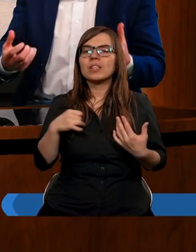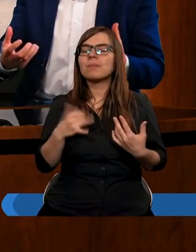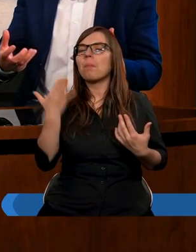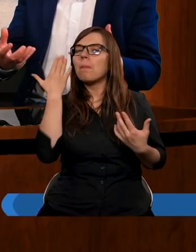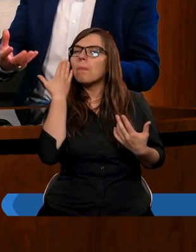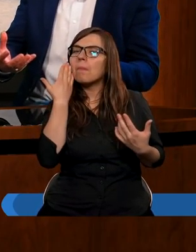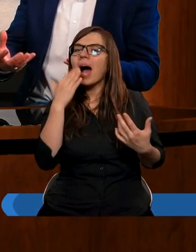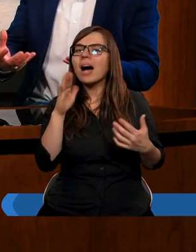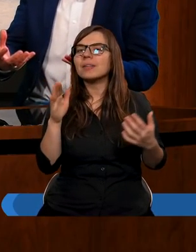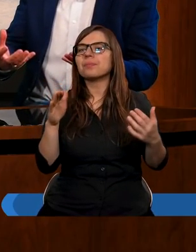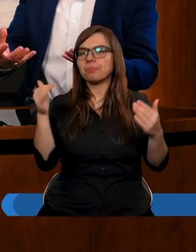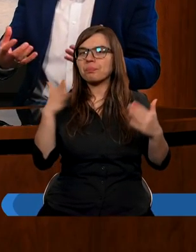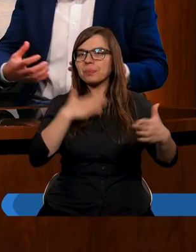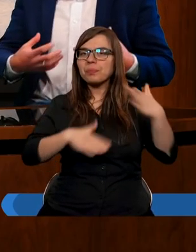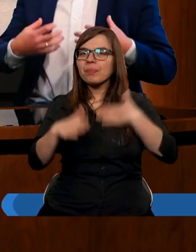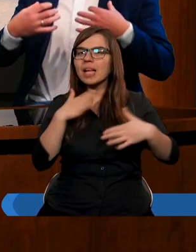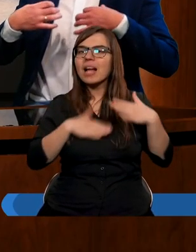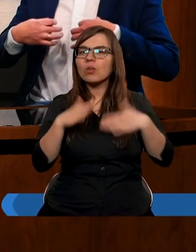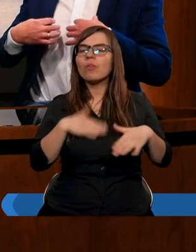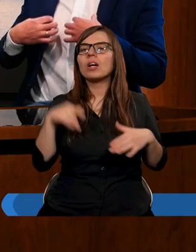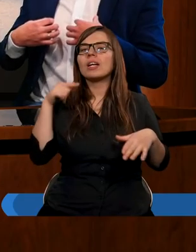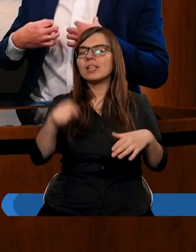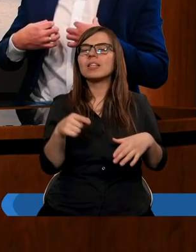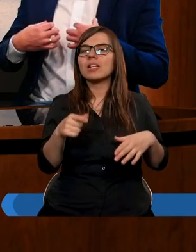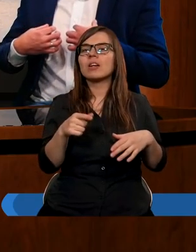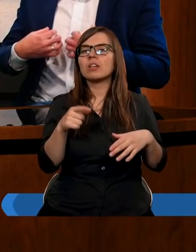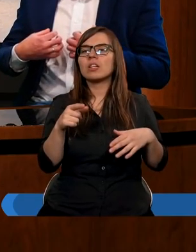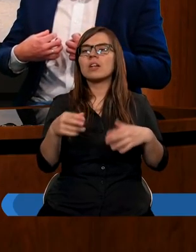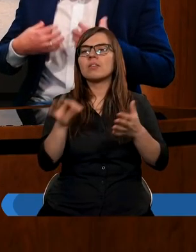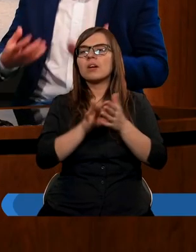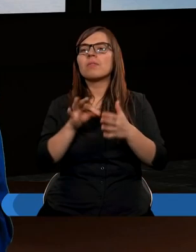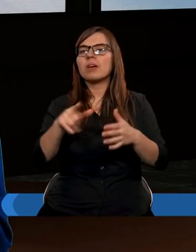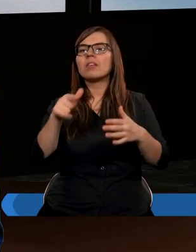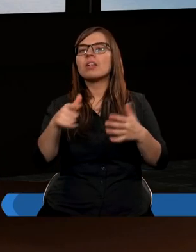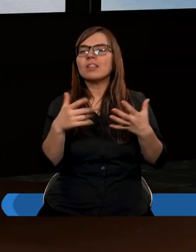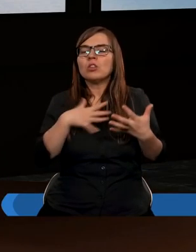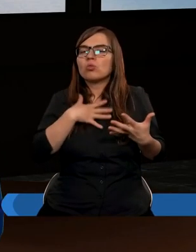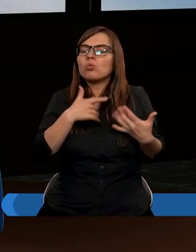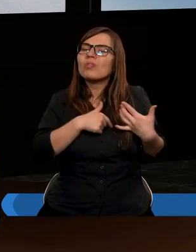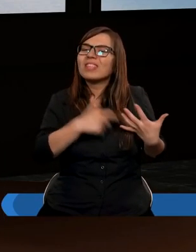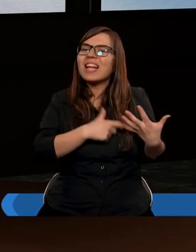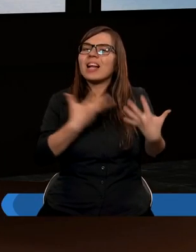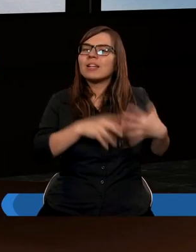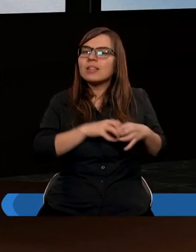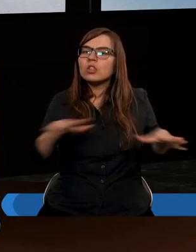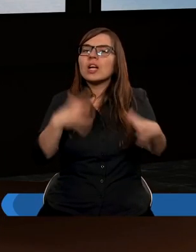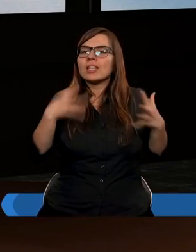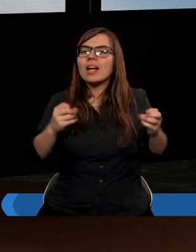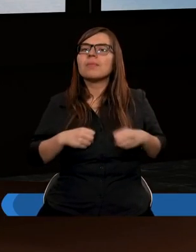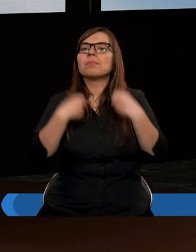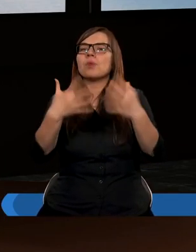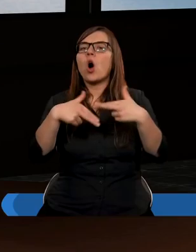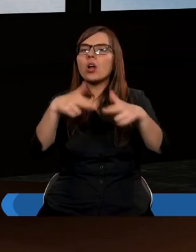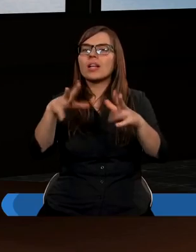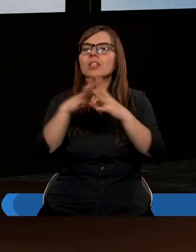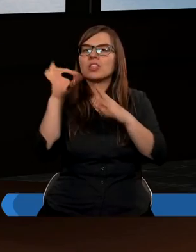bardziej może zadowoleni z tego Kościoła i stworzyć w nich taką chęć, aby oddawać tą dziesięcinę. Ja podróżuję po